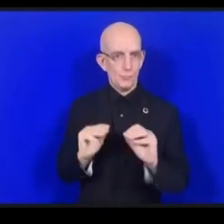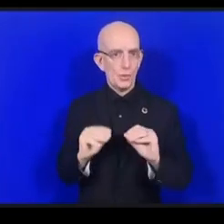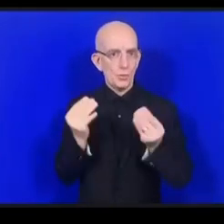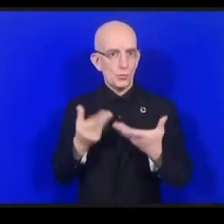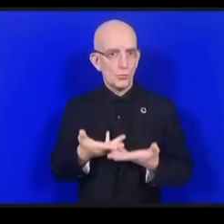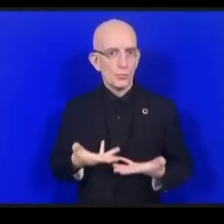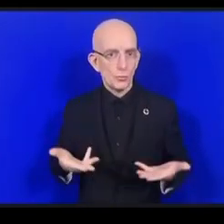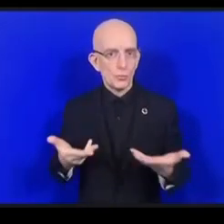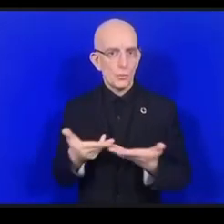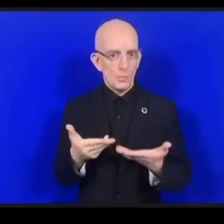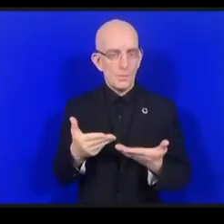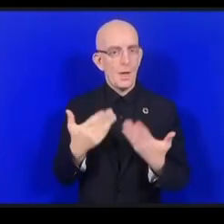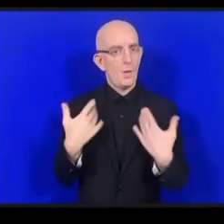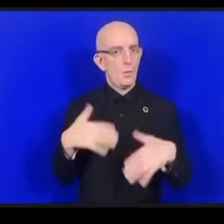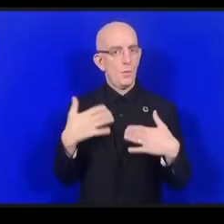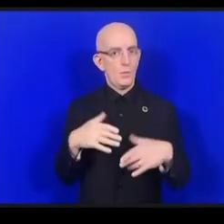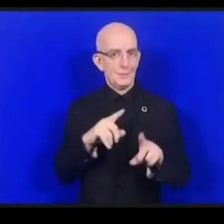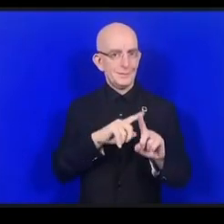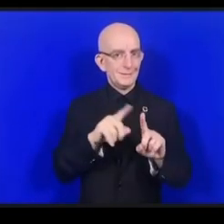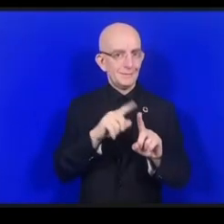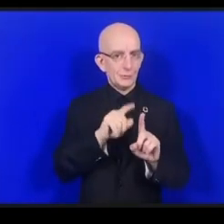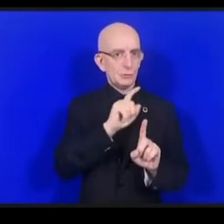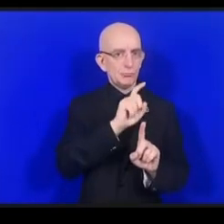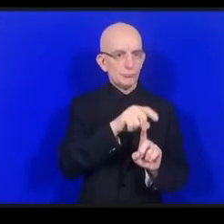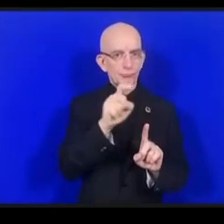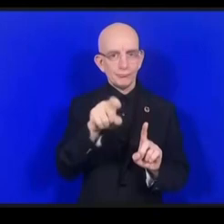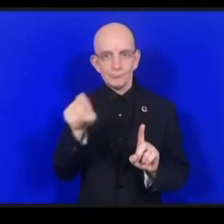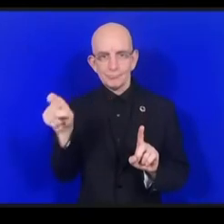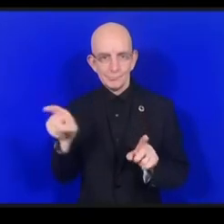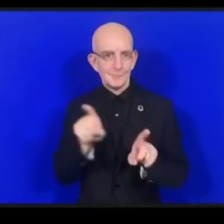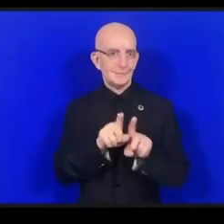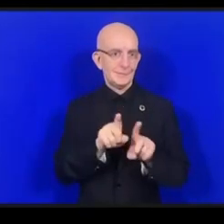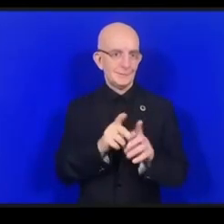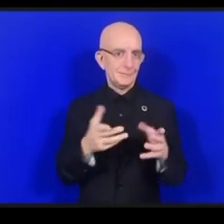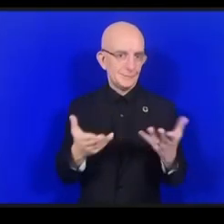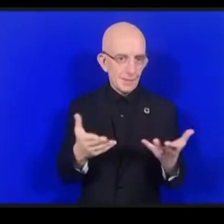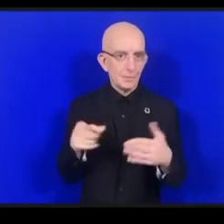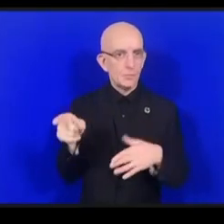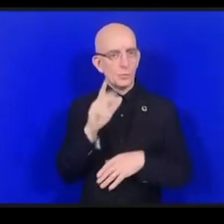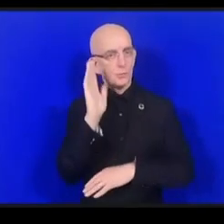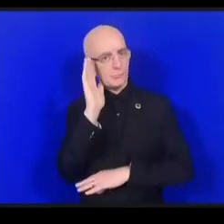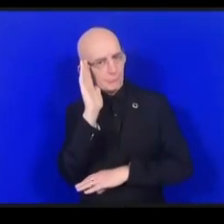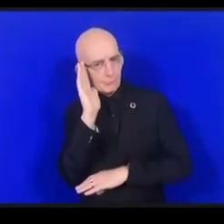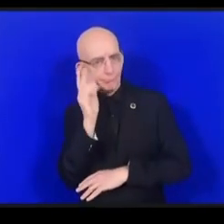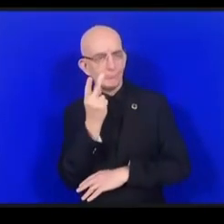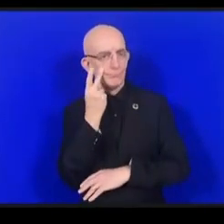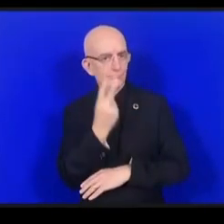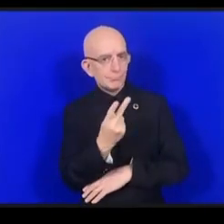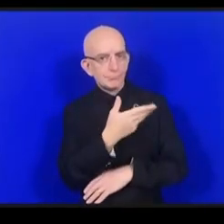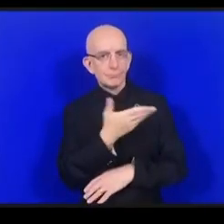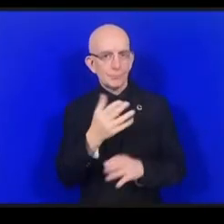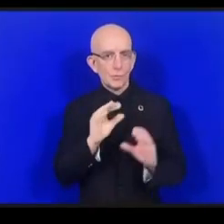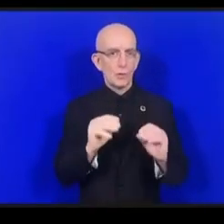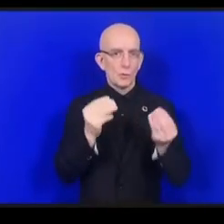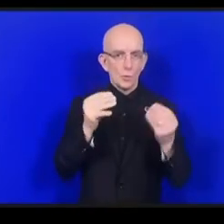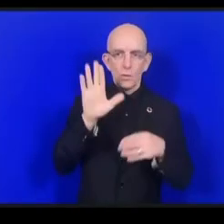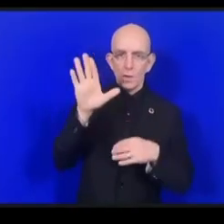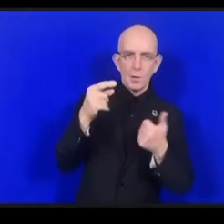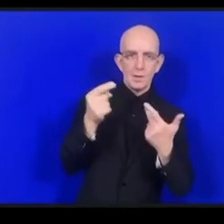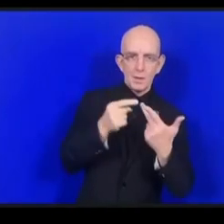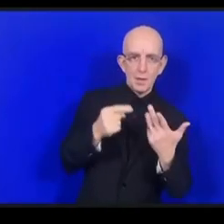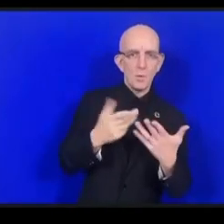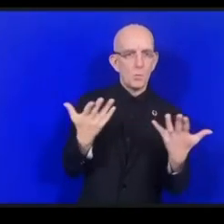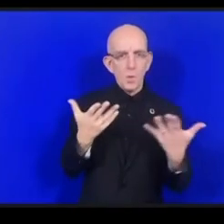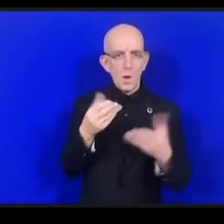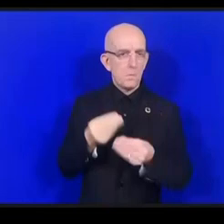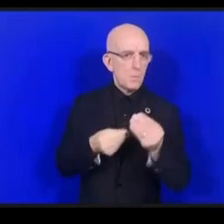المتحدثين فمن الجيد أن أنكم أشاركتم أصوات الشباب في هذه الجلسات